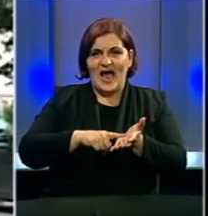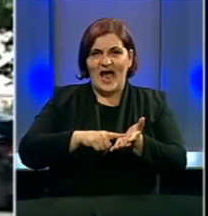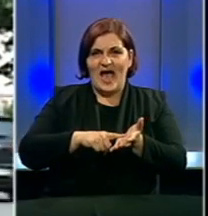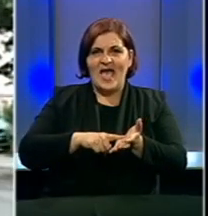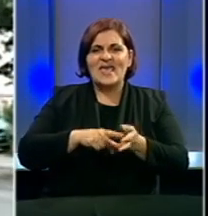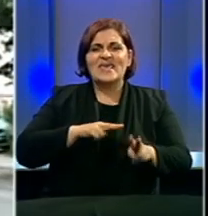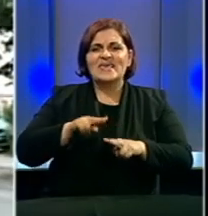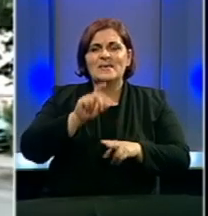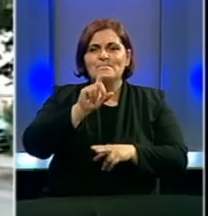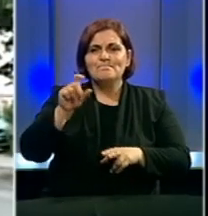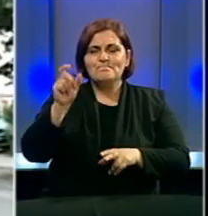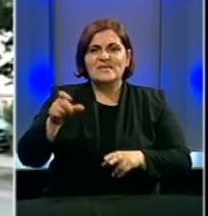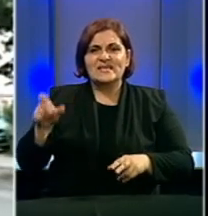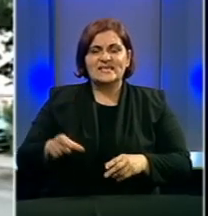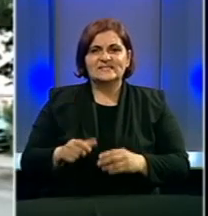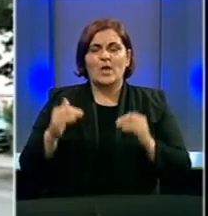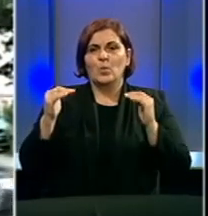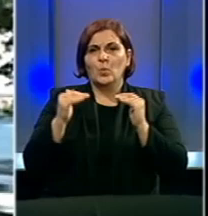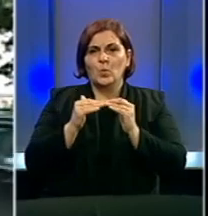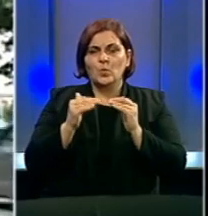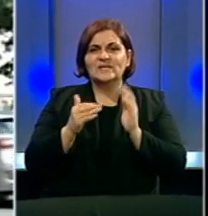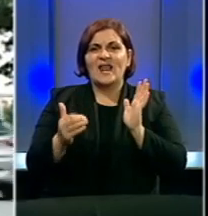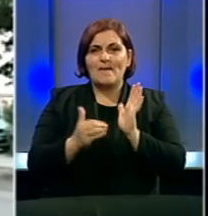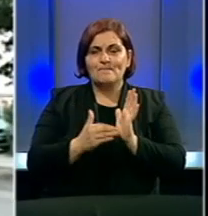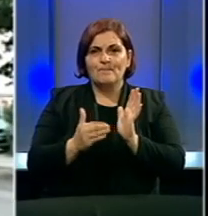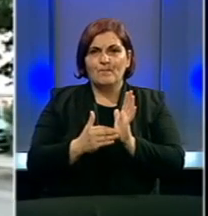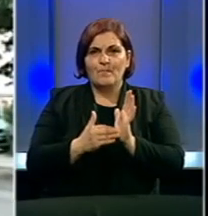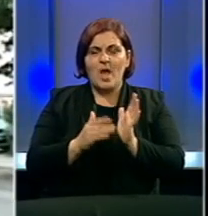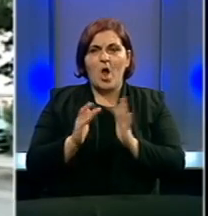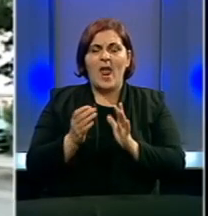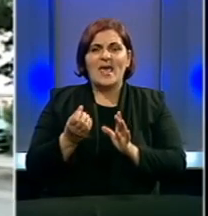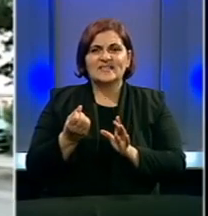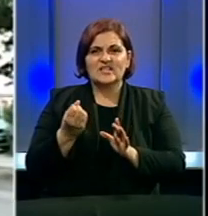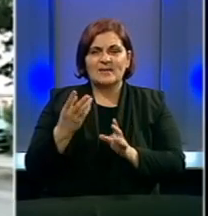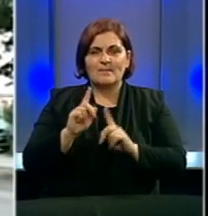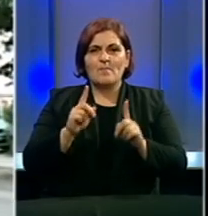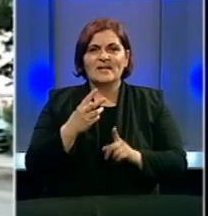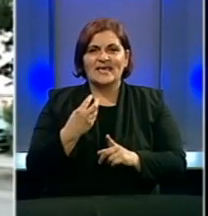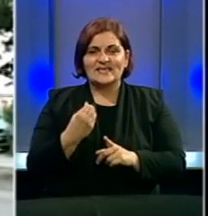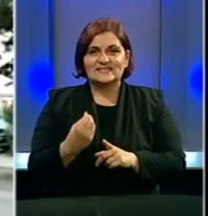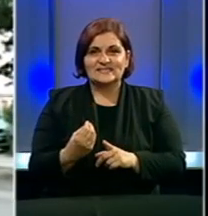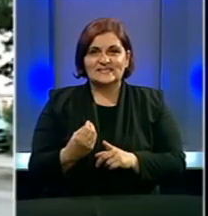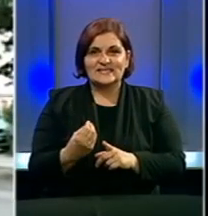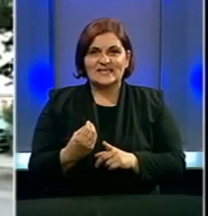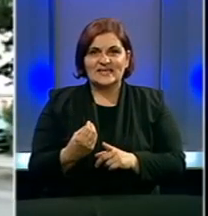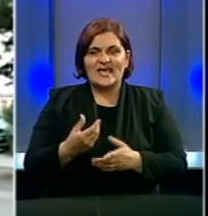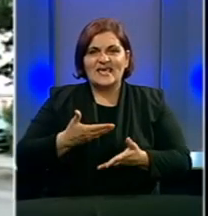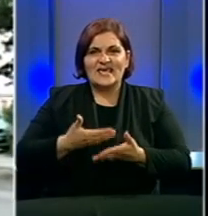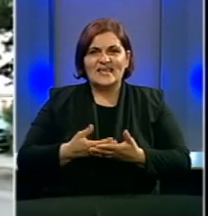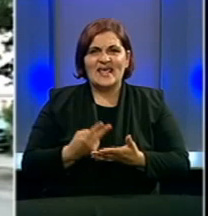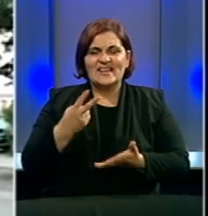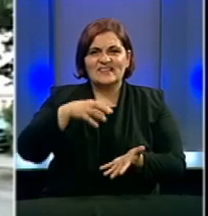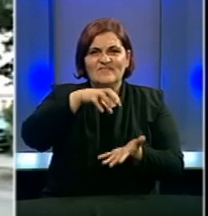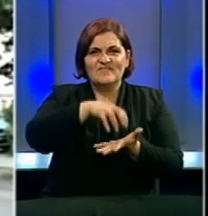resornih ministara usaglašena je potreba da se elektroprivreda Republike Srpske temelji na dvije